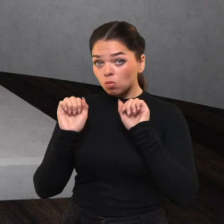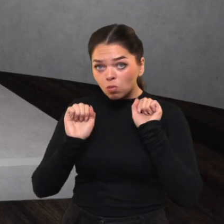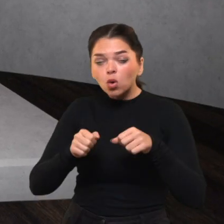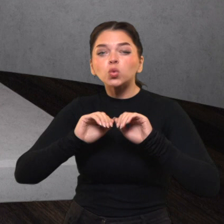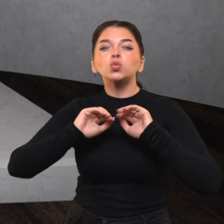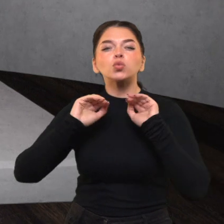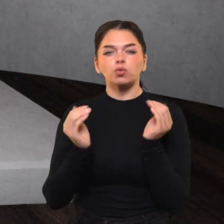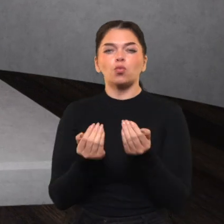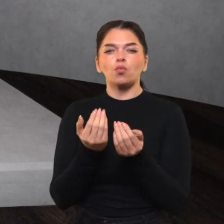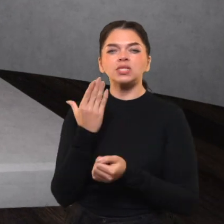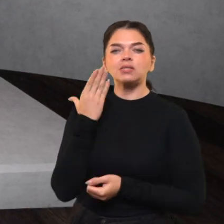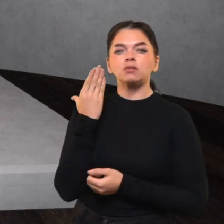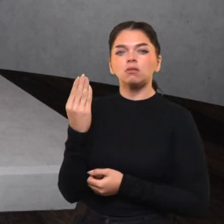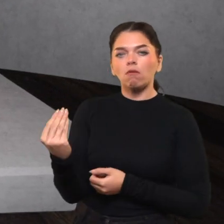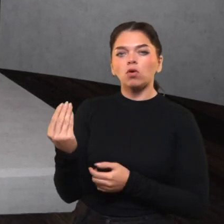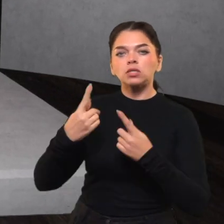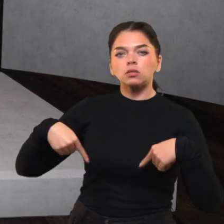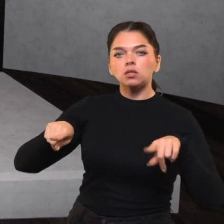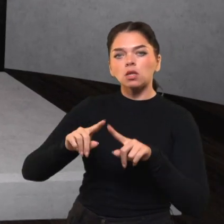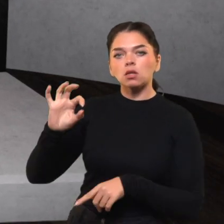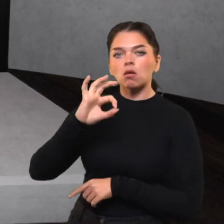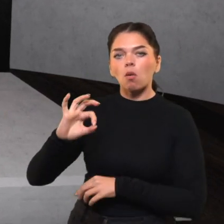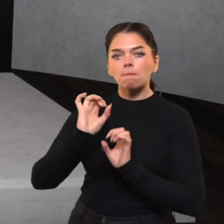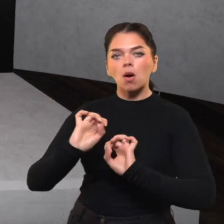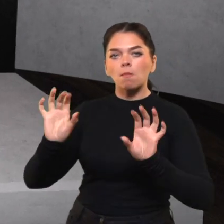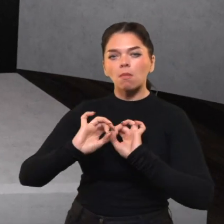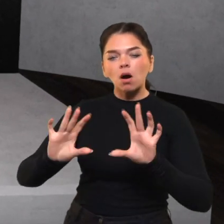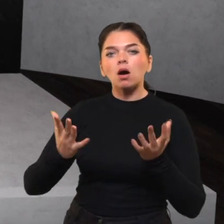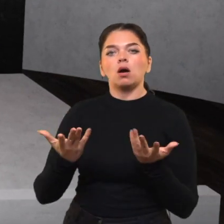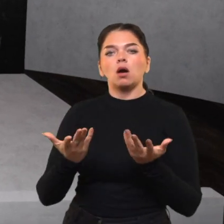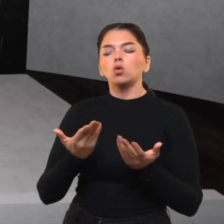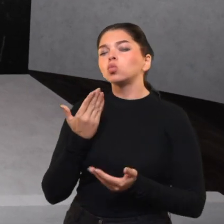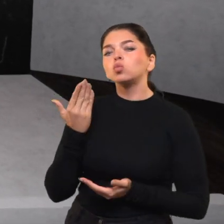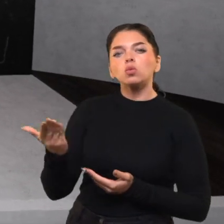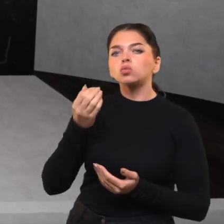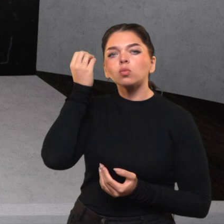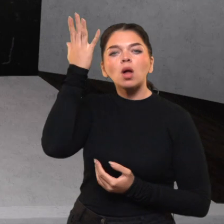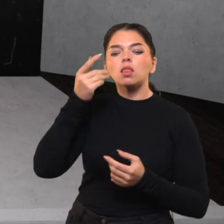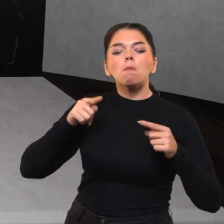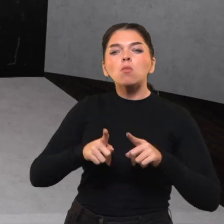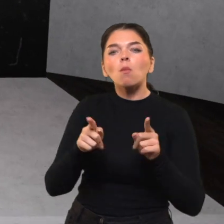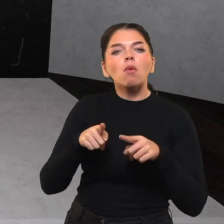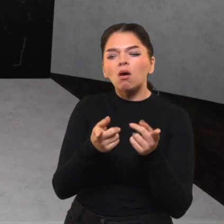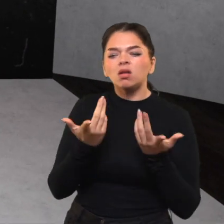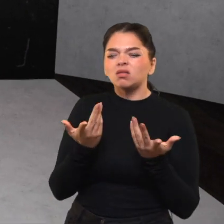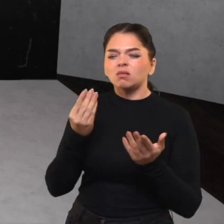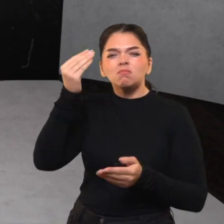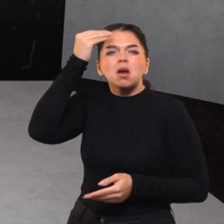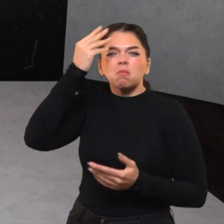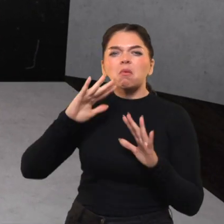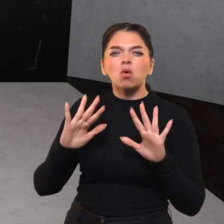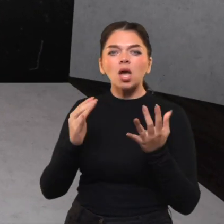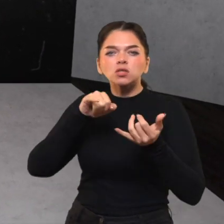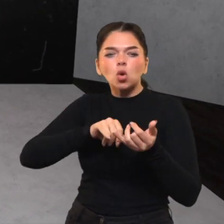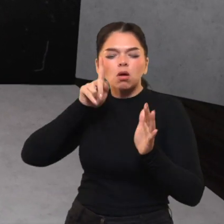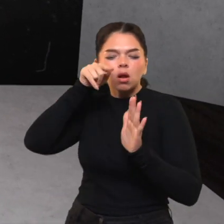Kal galėtumėt trumpai iš savo srityjas papasakot. Kaip jūs suprantat tą propagandą? Kaip